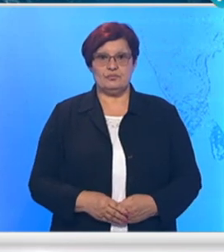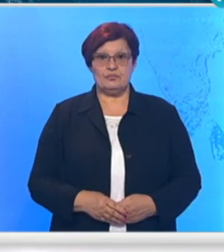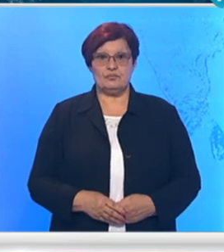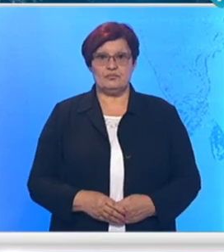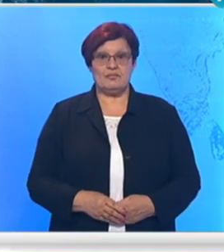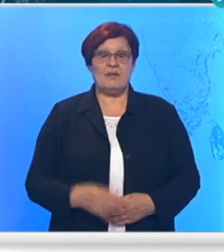Hvala. Hvala.